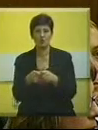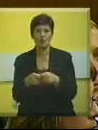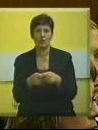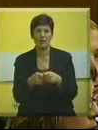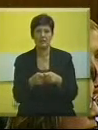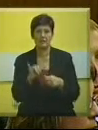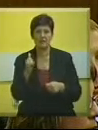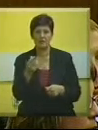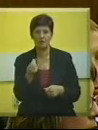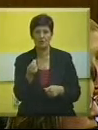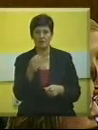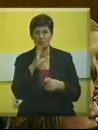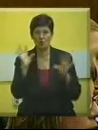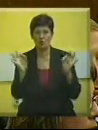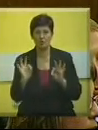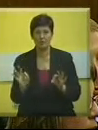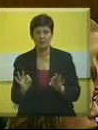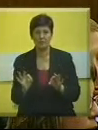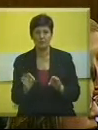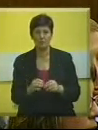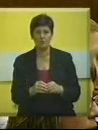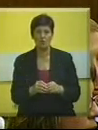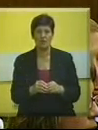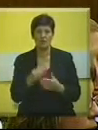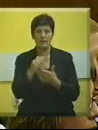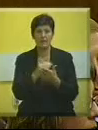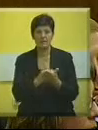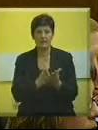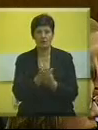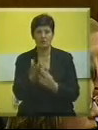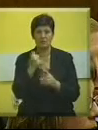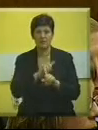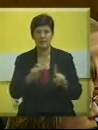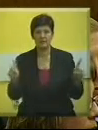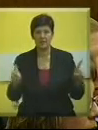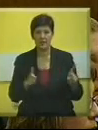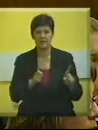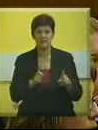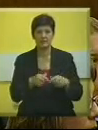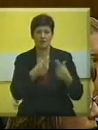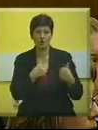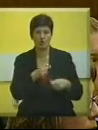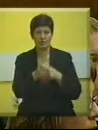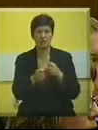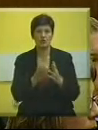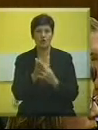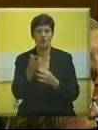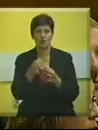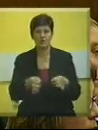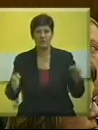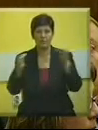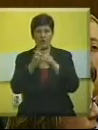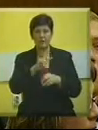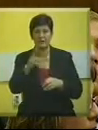jesu sredstva koje se obezbeđuju na zakonski način iz raznih donacija kroz projekte i na